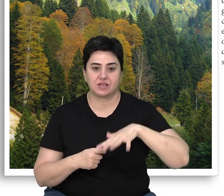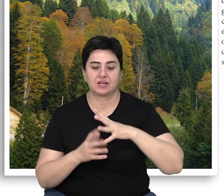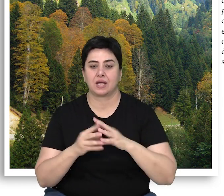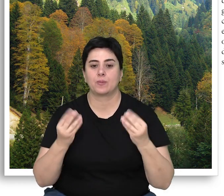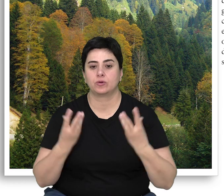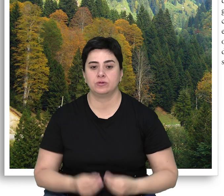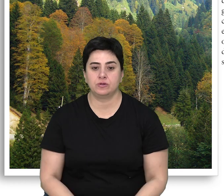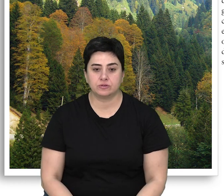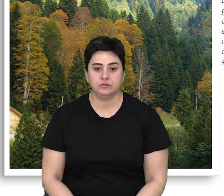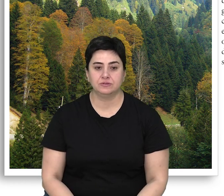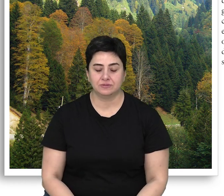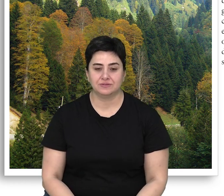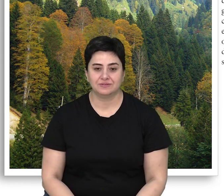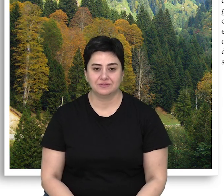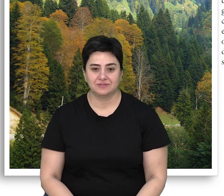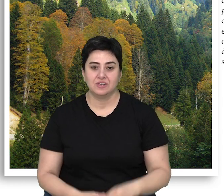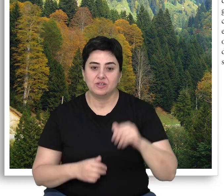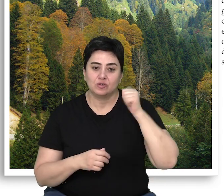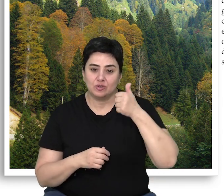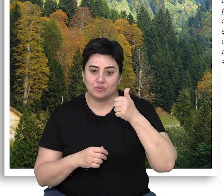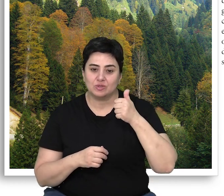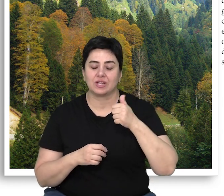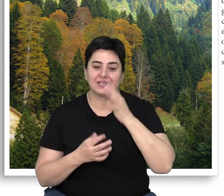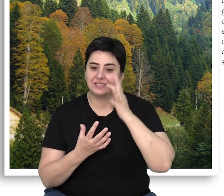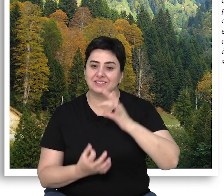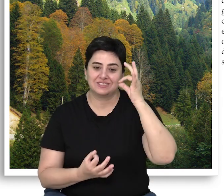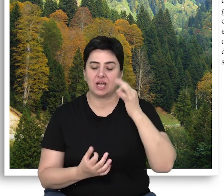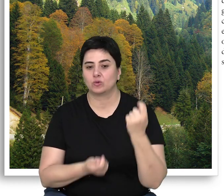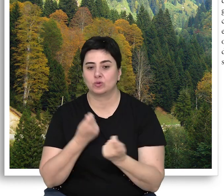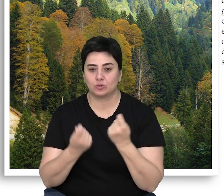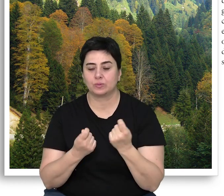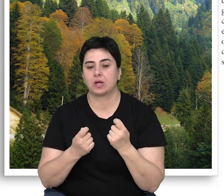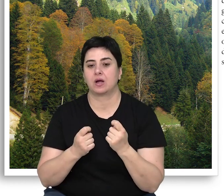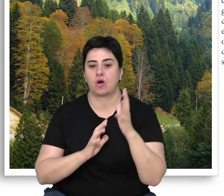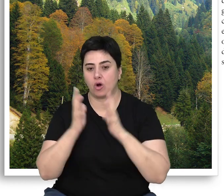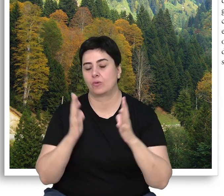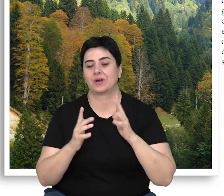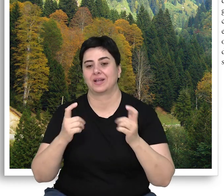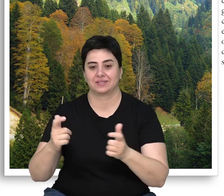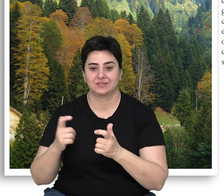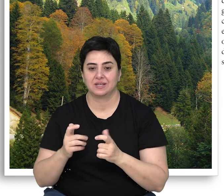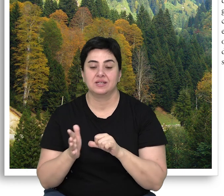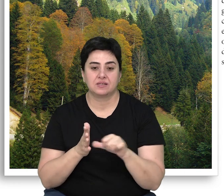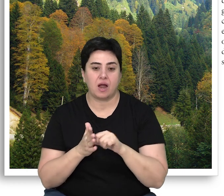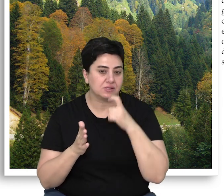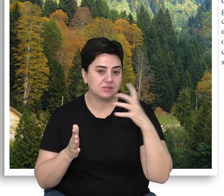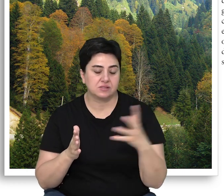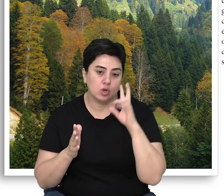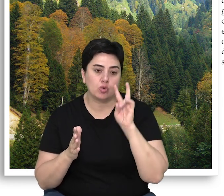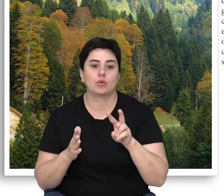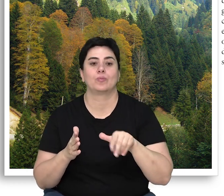kayıplara uğrattı. Günümüzde ise insan kullanımının ormanlar üzerindeki etkisi tarih boyunca